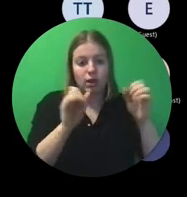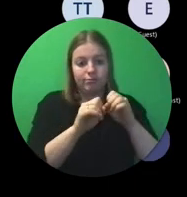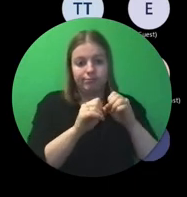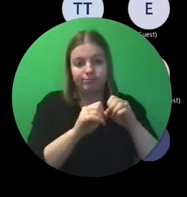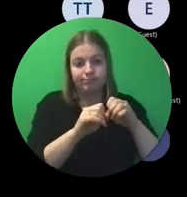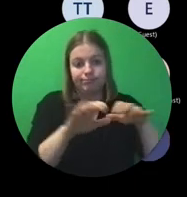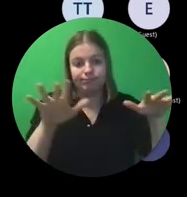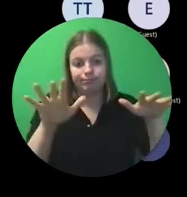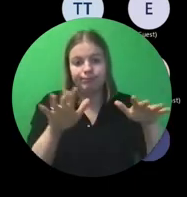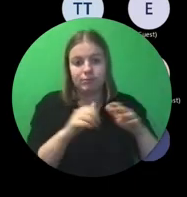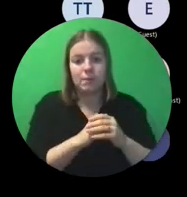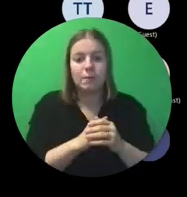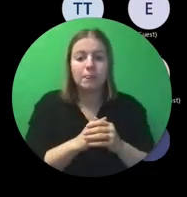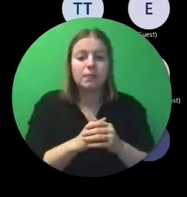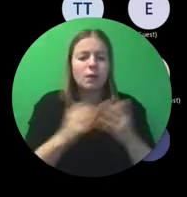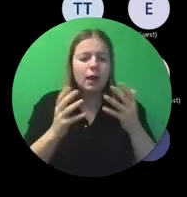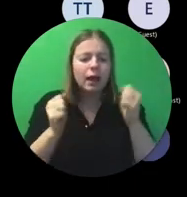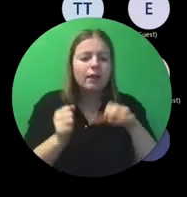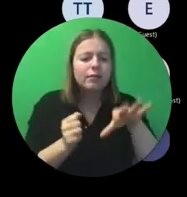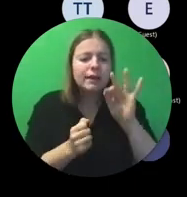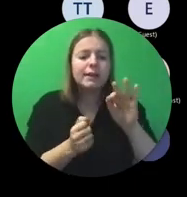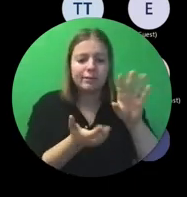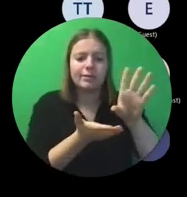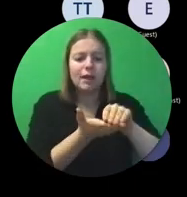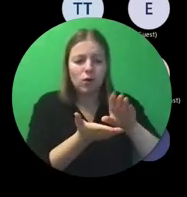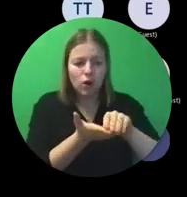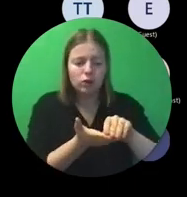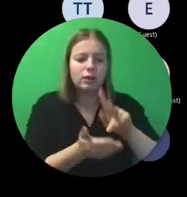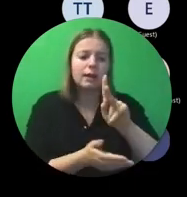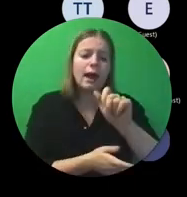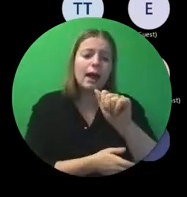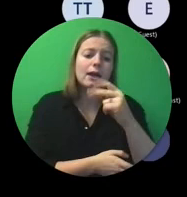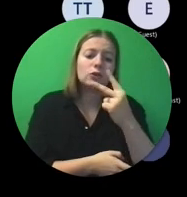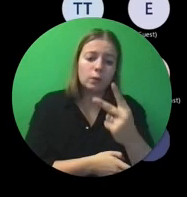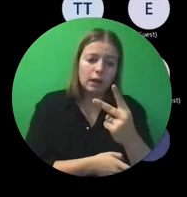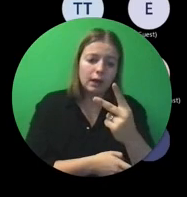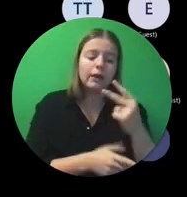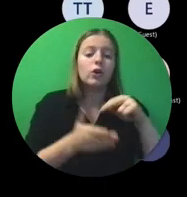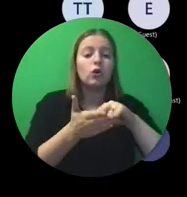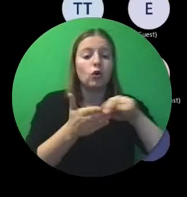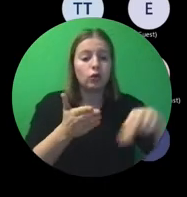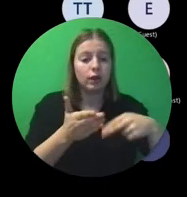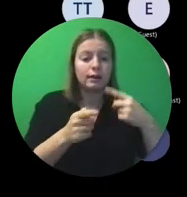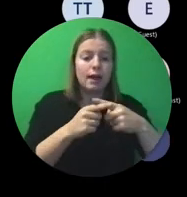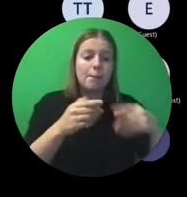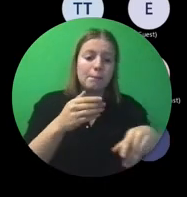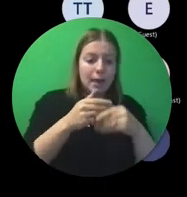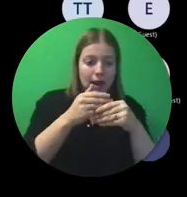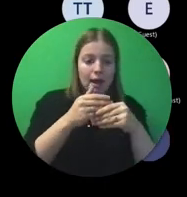Ook weer onder de downloads, KA2, en dan contracten en bijlagen.